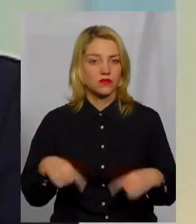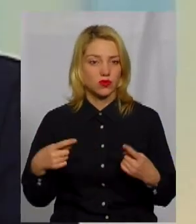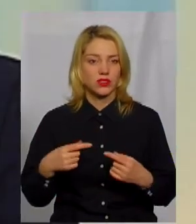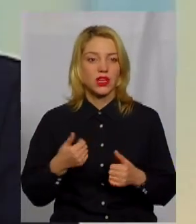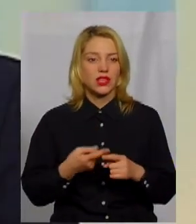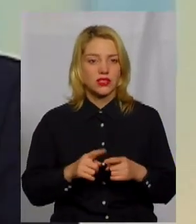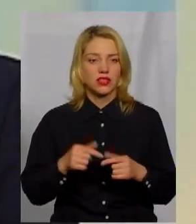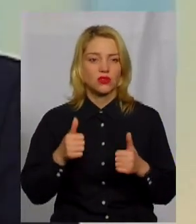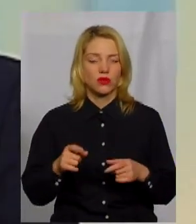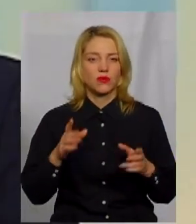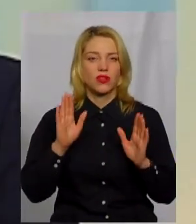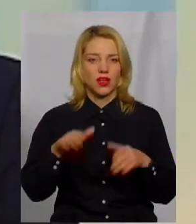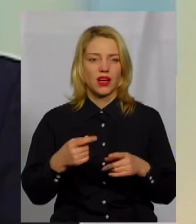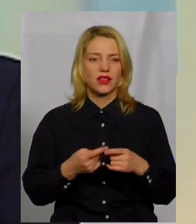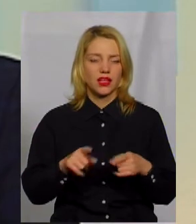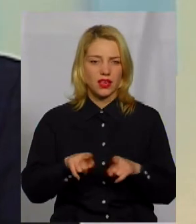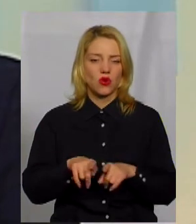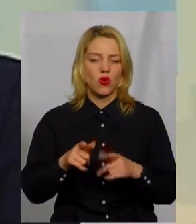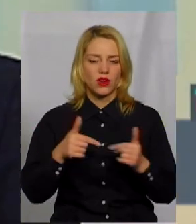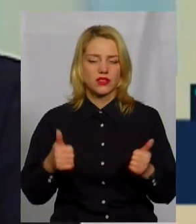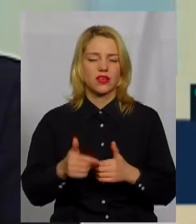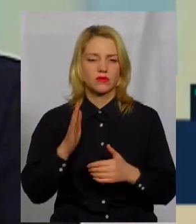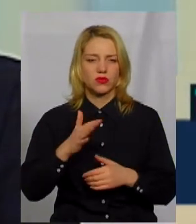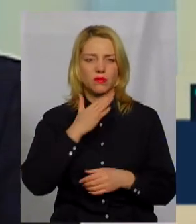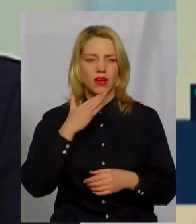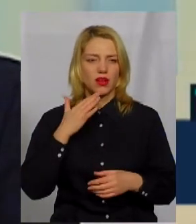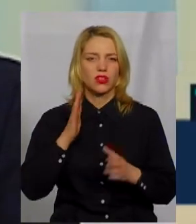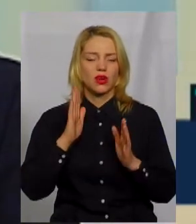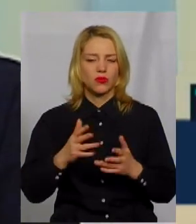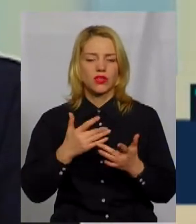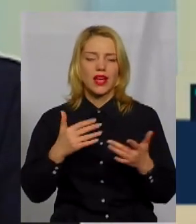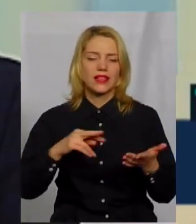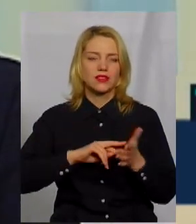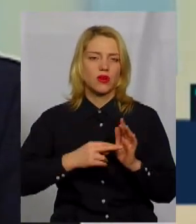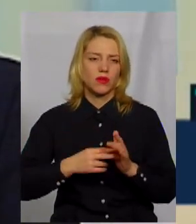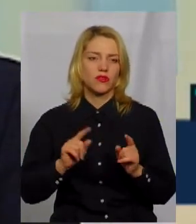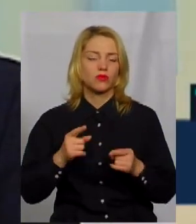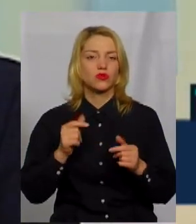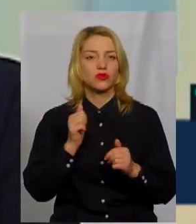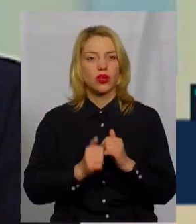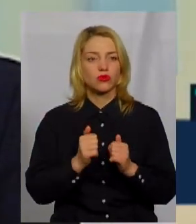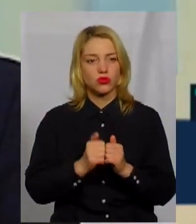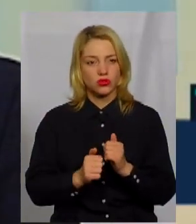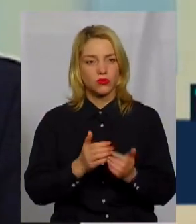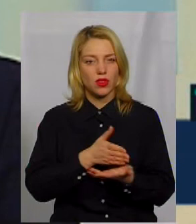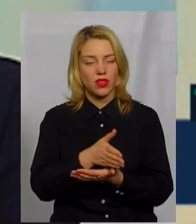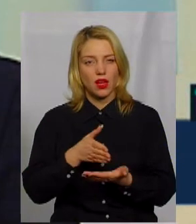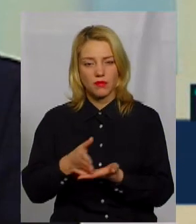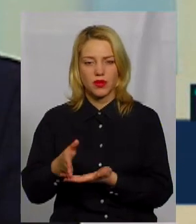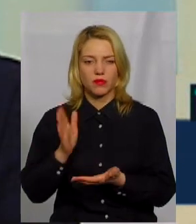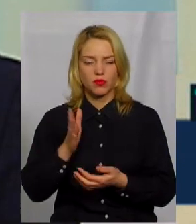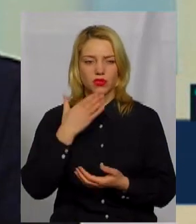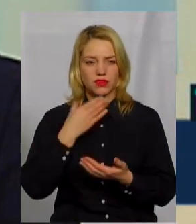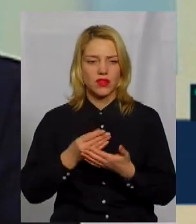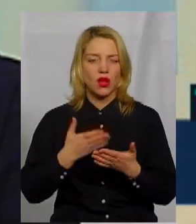І нехай цих організацій буде багато, і нехай вони будуть різнопланові, тому що у кожному напрямку знадеться